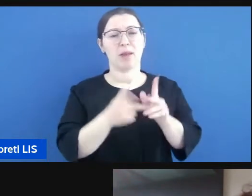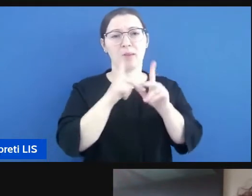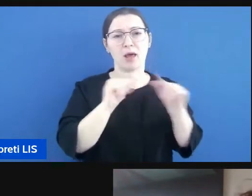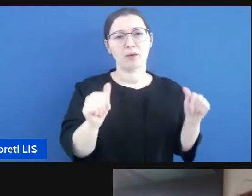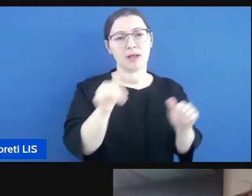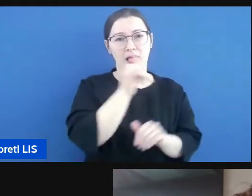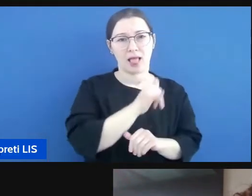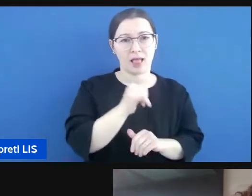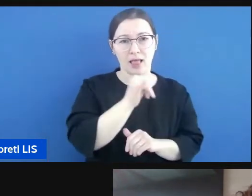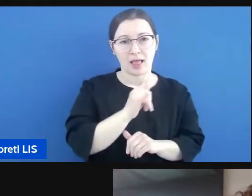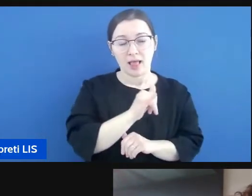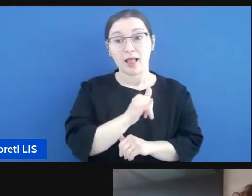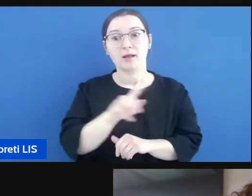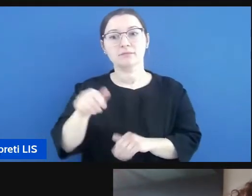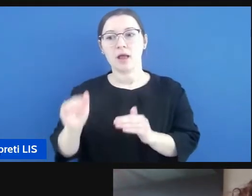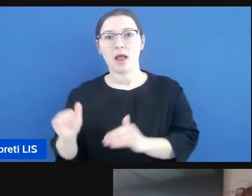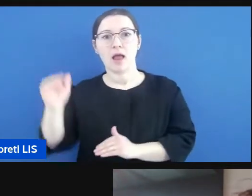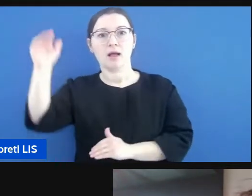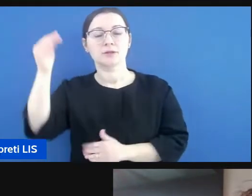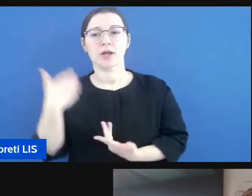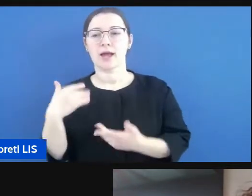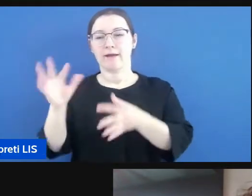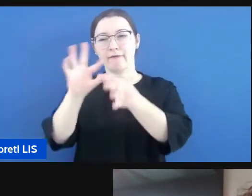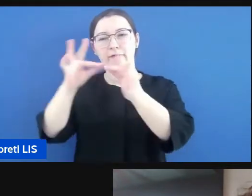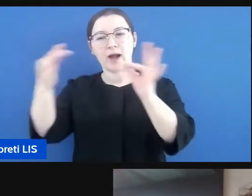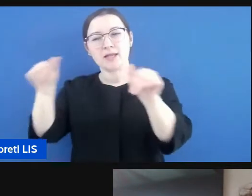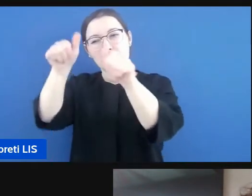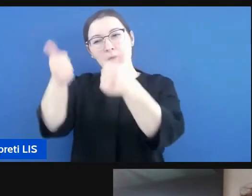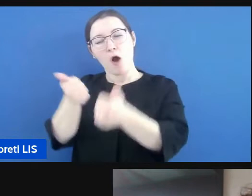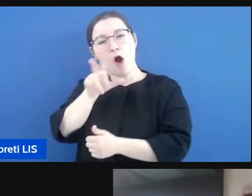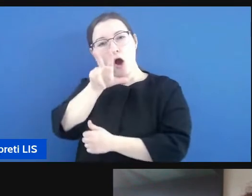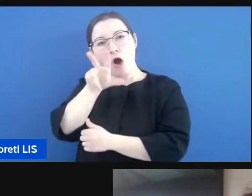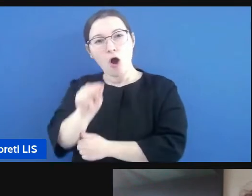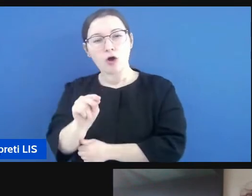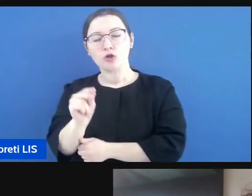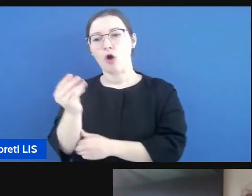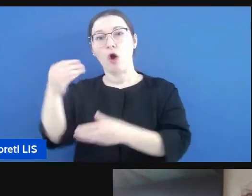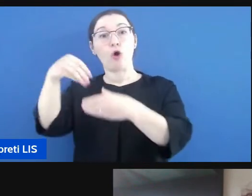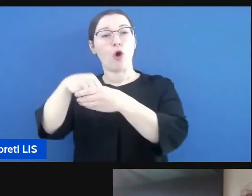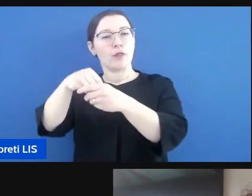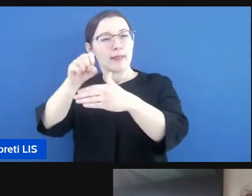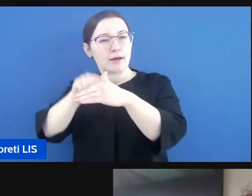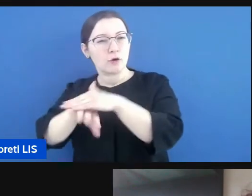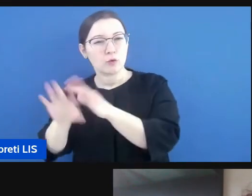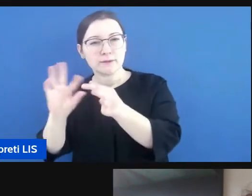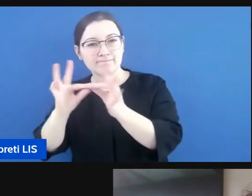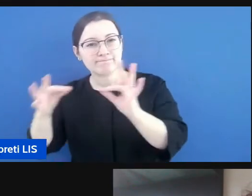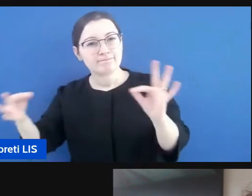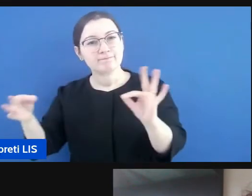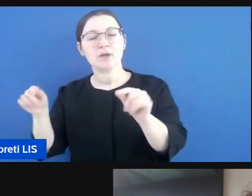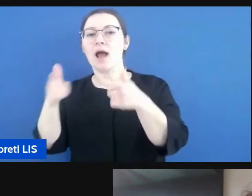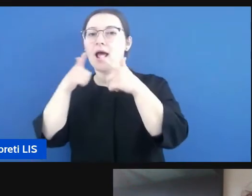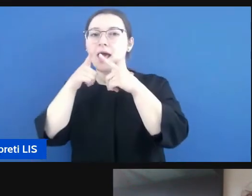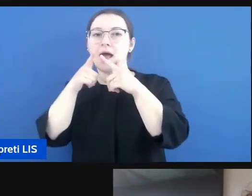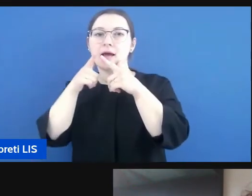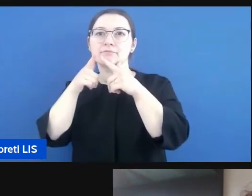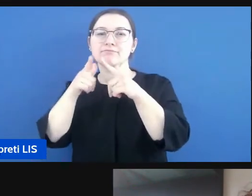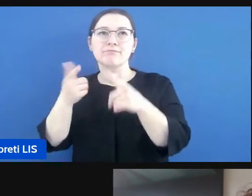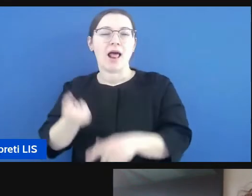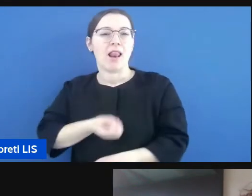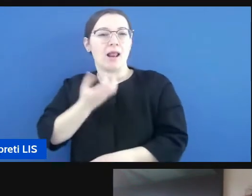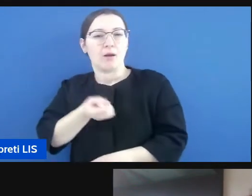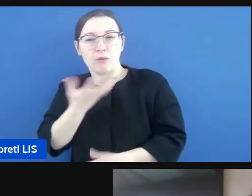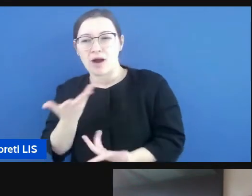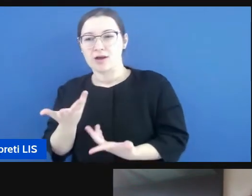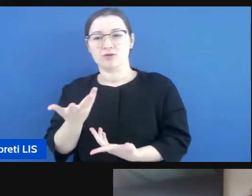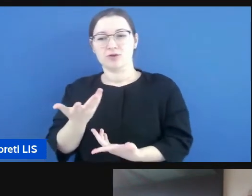i modi di dire i contenuti impliciti fanno parte proprio del linguaggio degli adolescenti